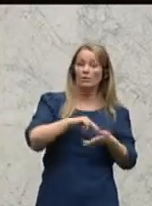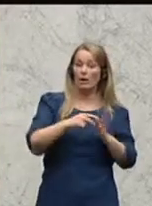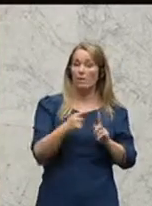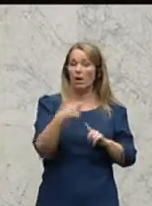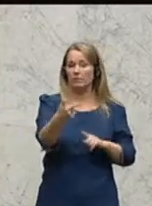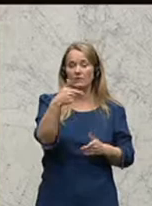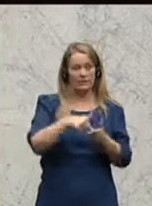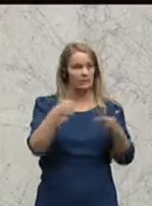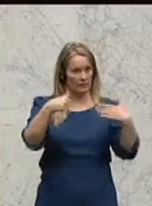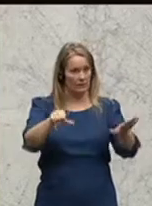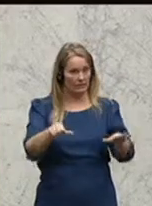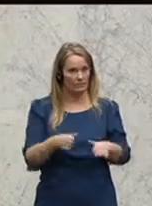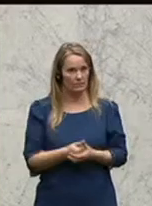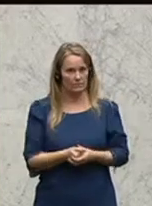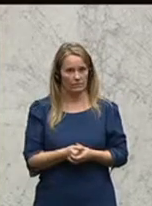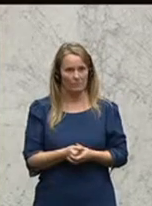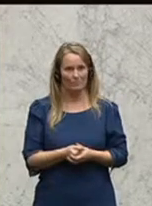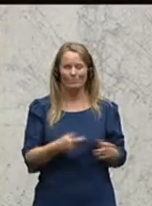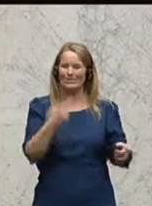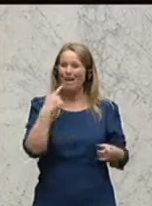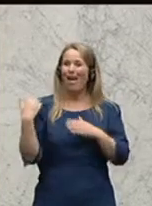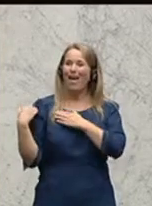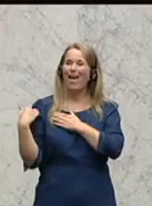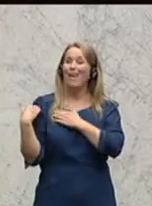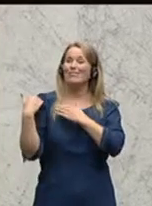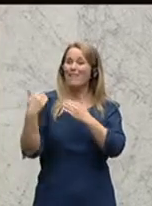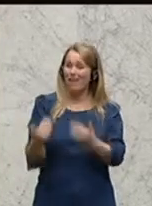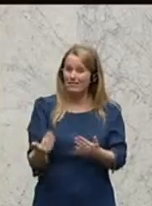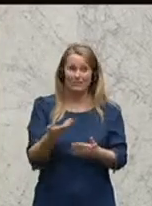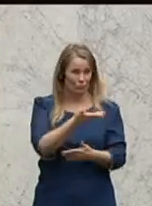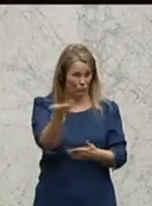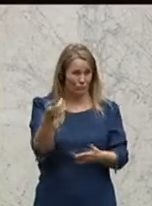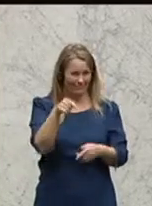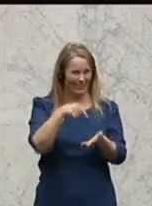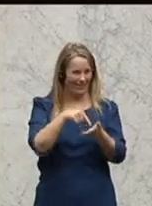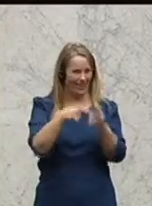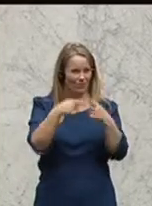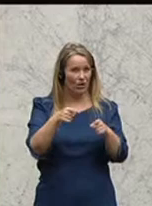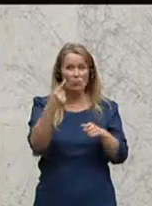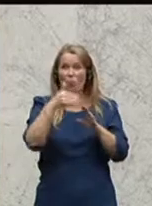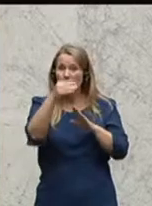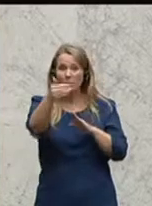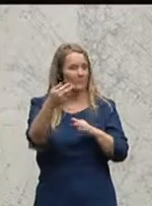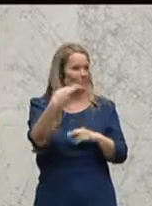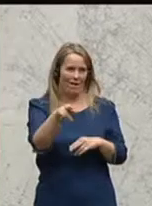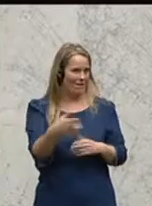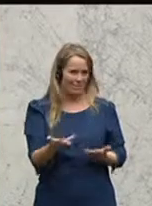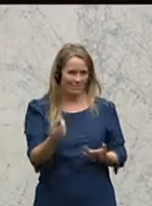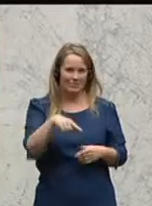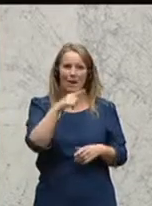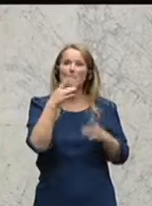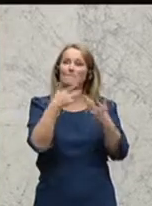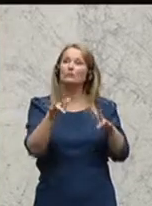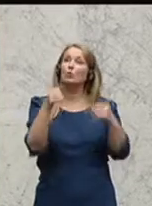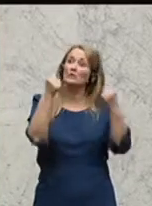2016. Und eine Entlastung, meine Damen und Herren, das ist vielleicht das Entscheidende, ist nicht in Sicht bei der berühmten Frage, sind die